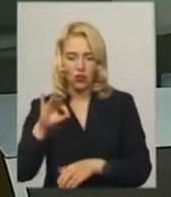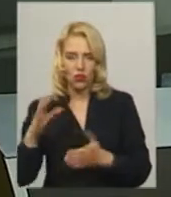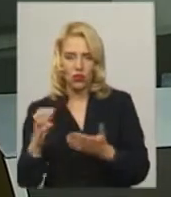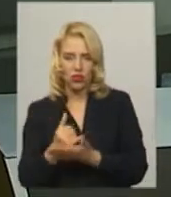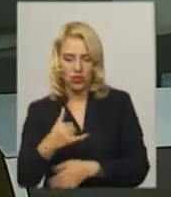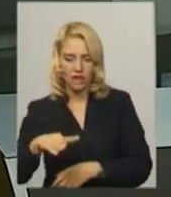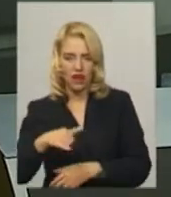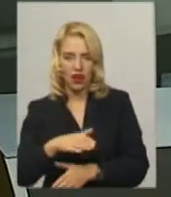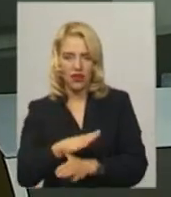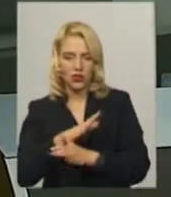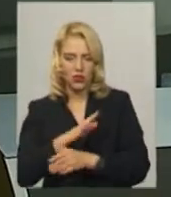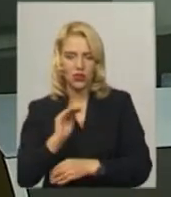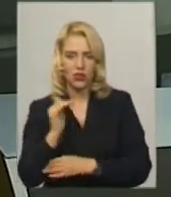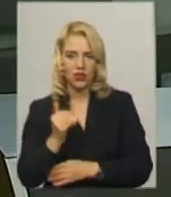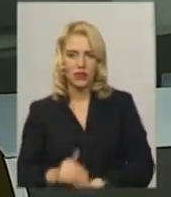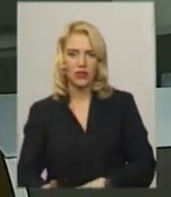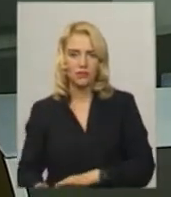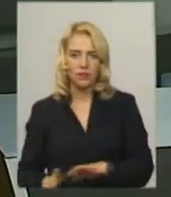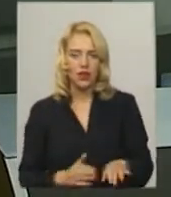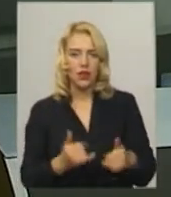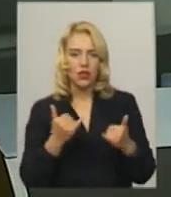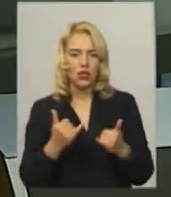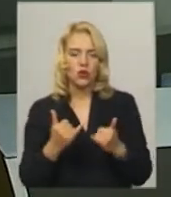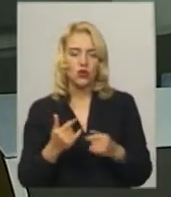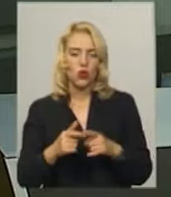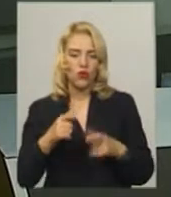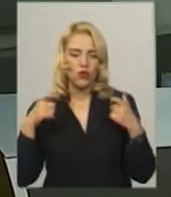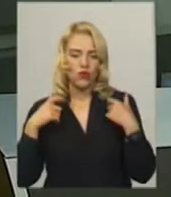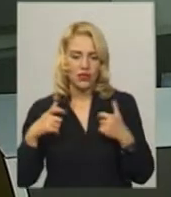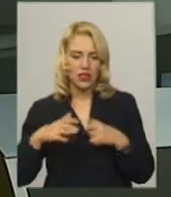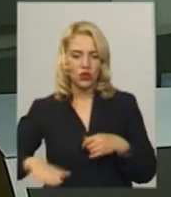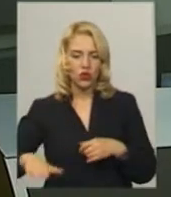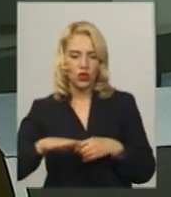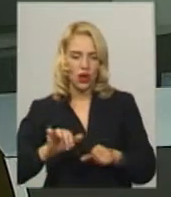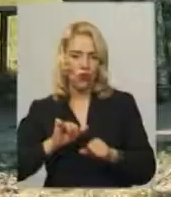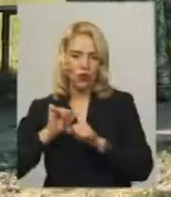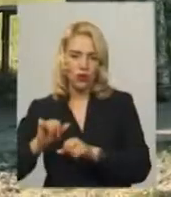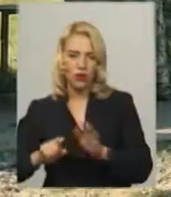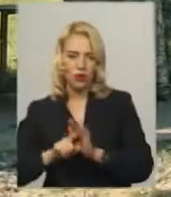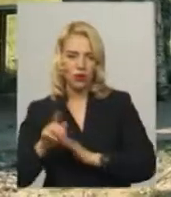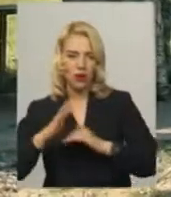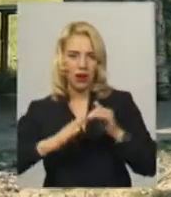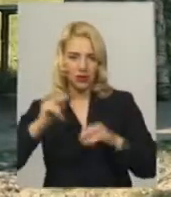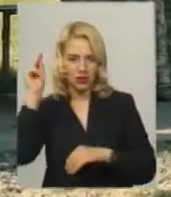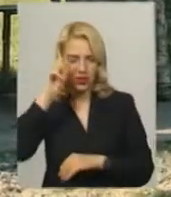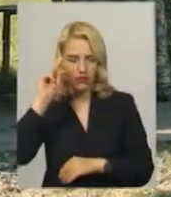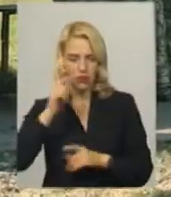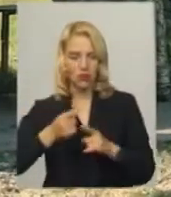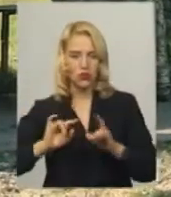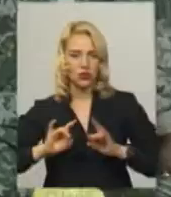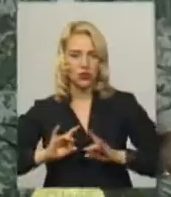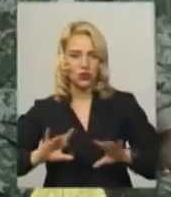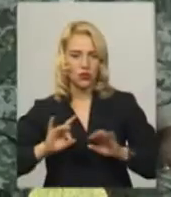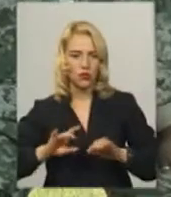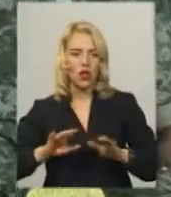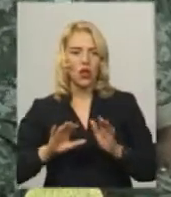Сьогодні офіцери бригади територіальної оборони розпочали практичні навчання з удосконалення своїх службових обов'язків. Про це розповів командир